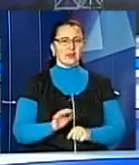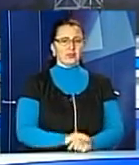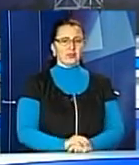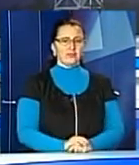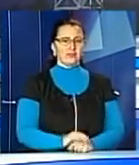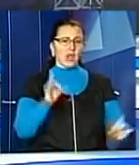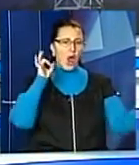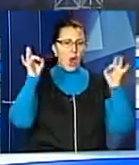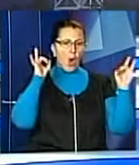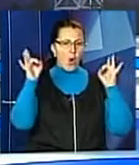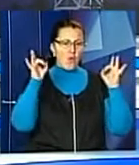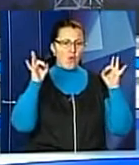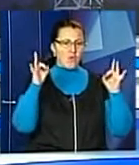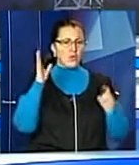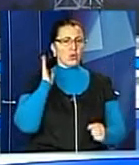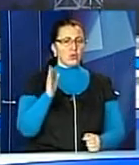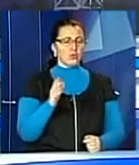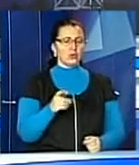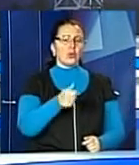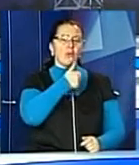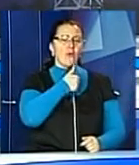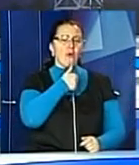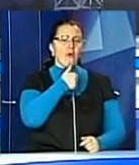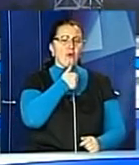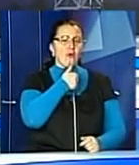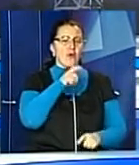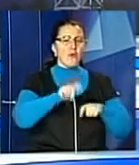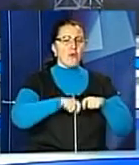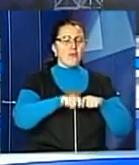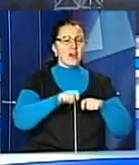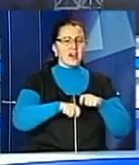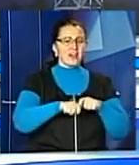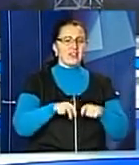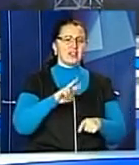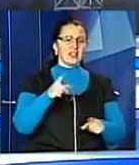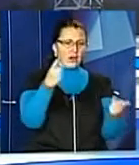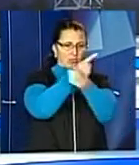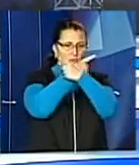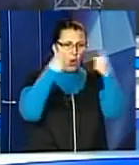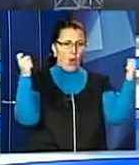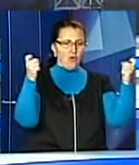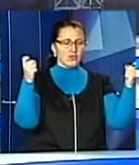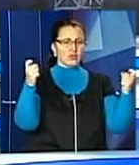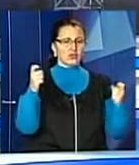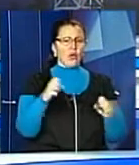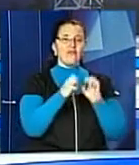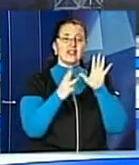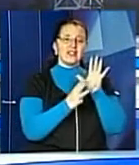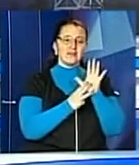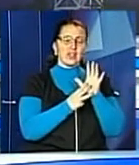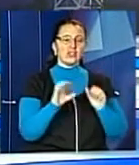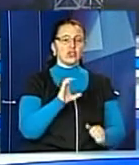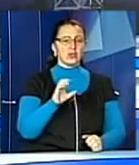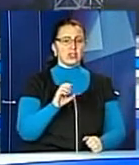сирени. З метою перевірки готовності територіальної системи централізованого оповіщення 18 січня у четвер